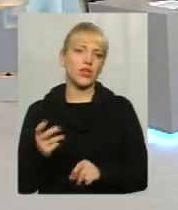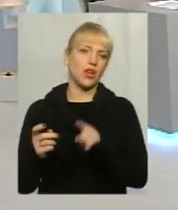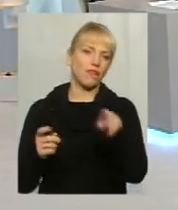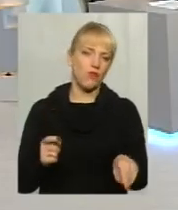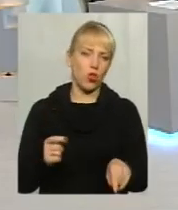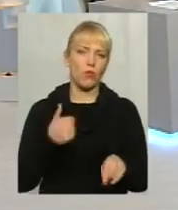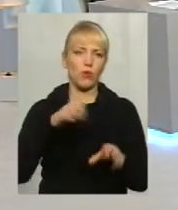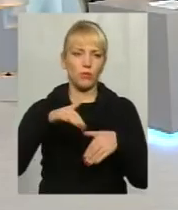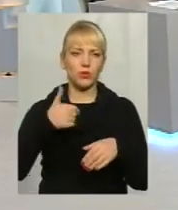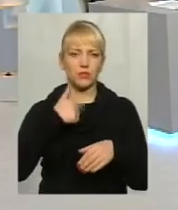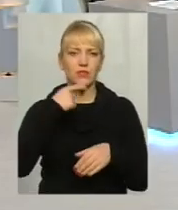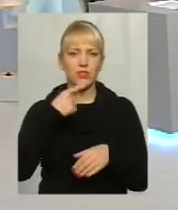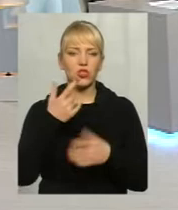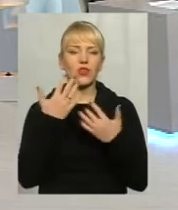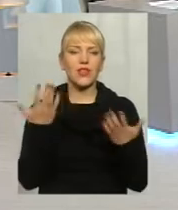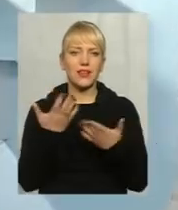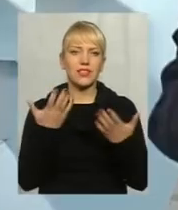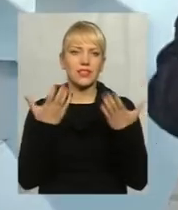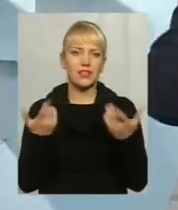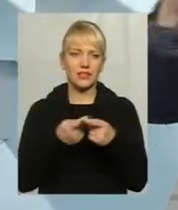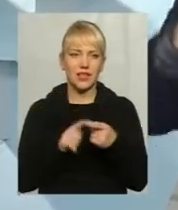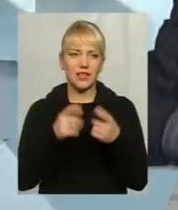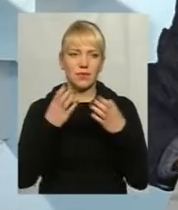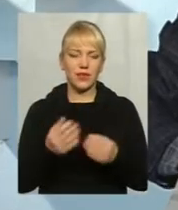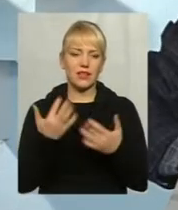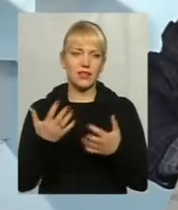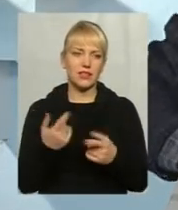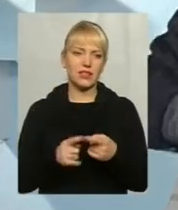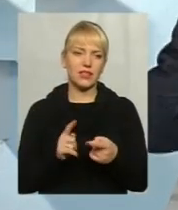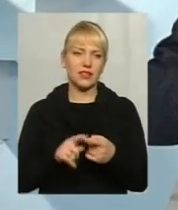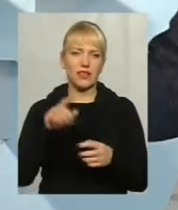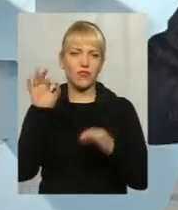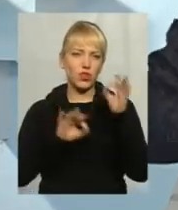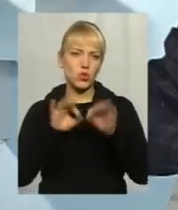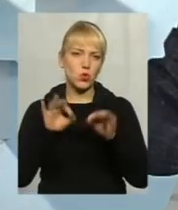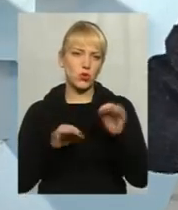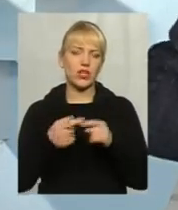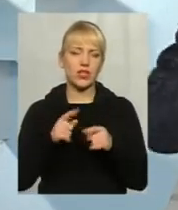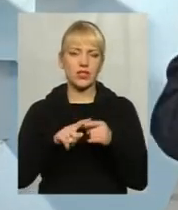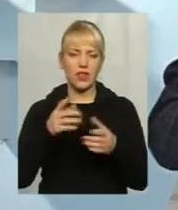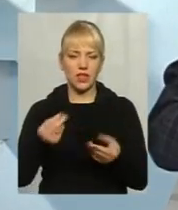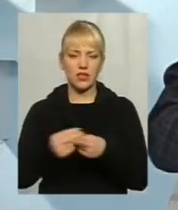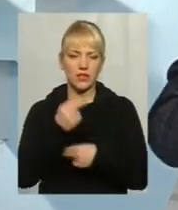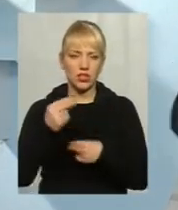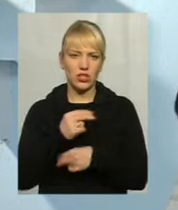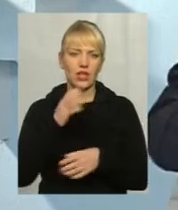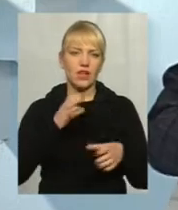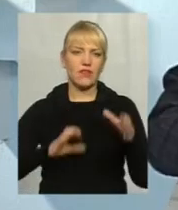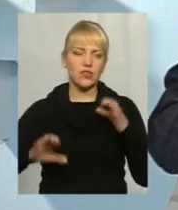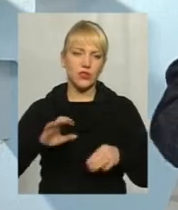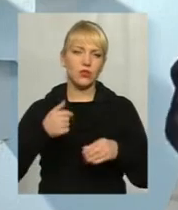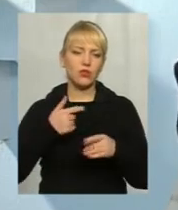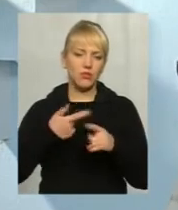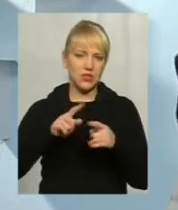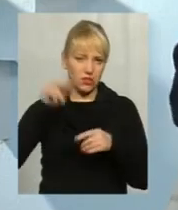я собі можу сказати, який це день, і скільки пасажирів він везе в відсотковому відношенні. Це нащели в інститутах, ми це проходили, і ми це знаємо, як